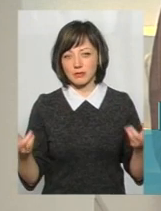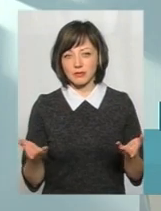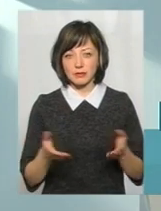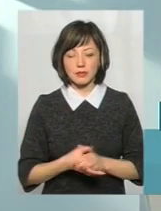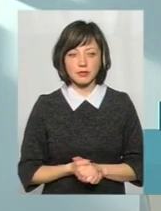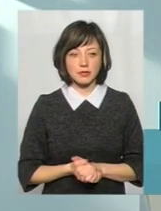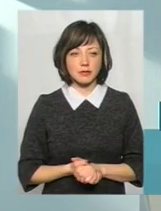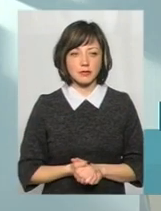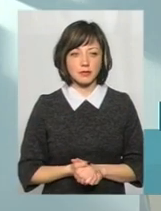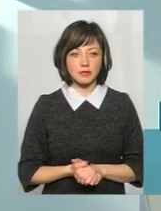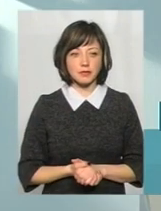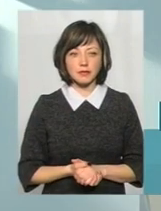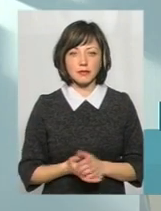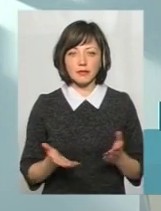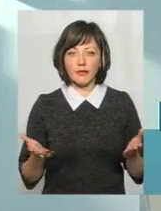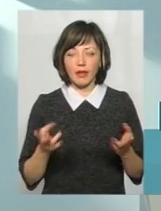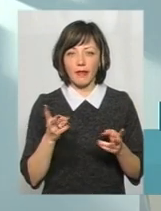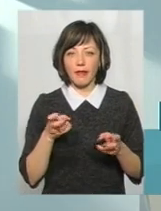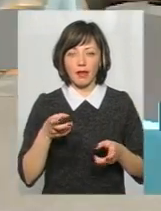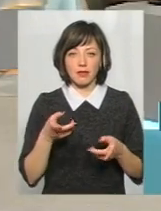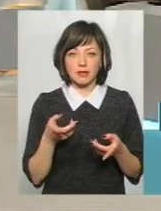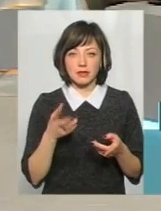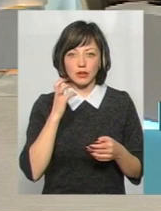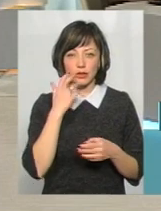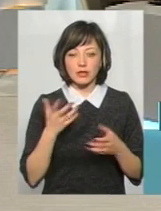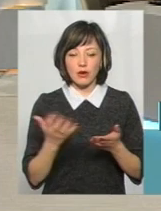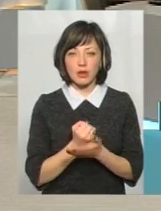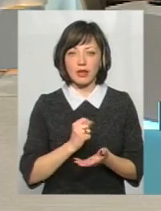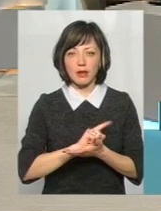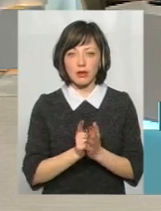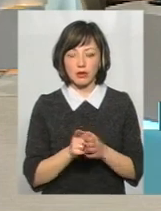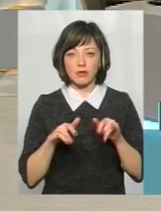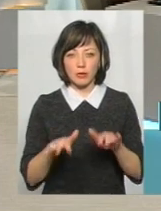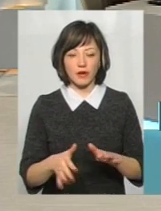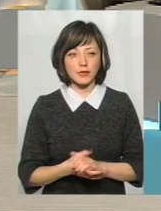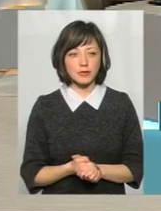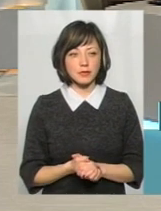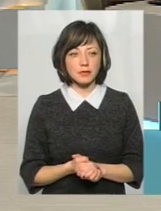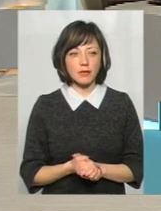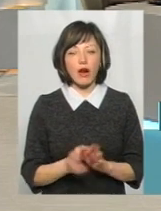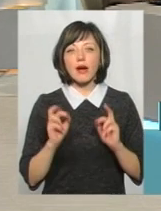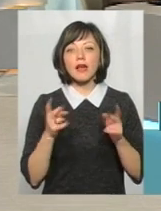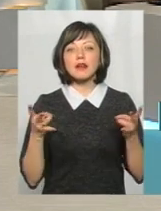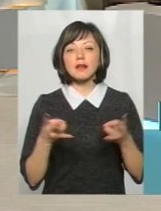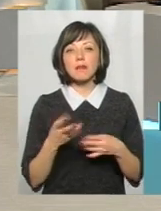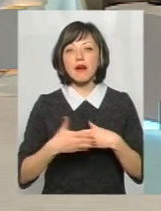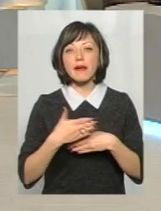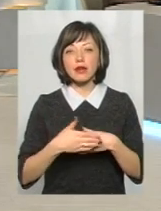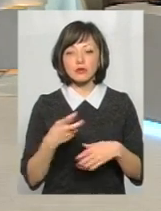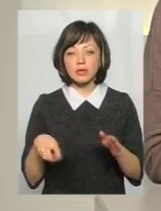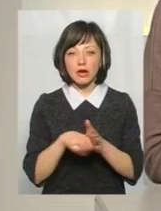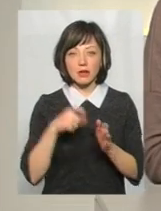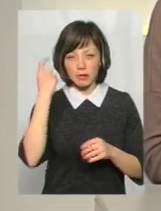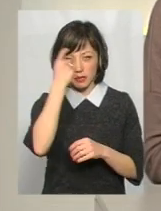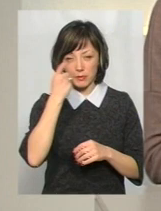тобто, такі якісь необ'єктивні причини. Находяться термінові справи. Так, так. Як треба карати тих, хто сідає за кермом